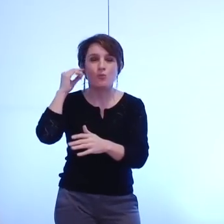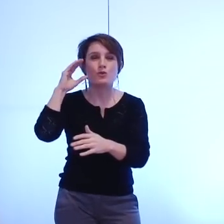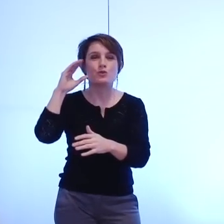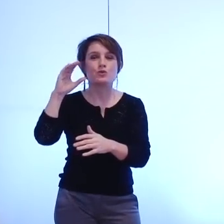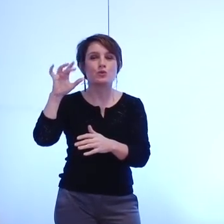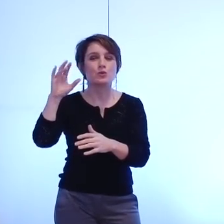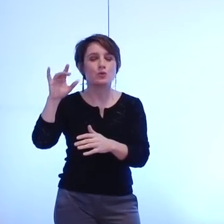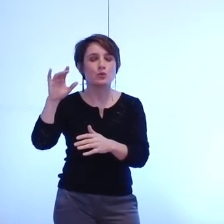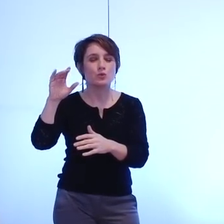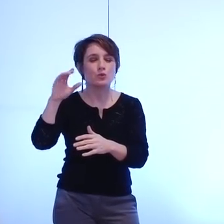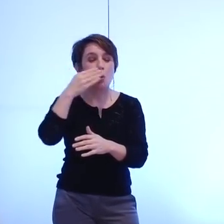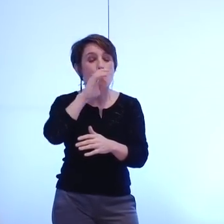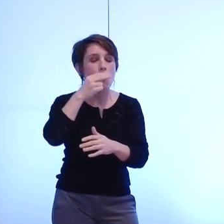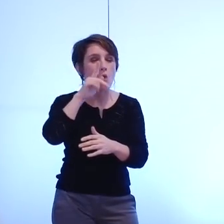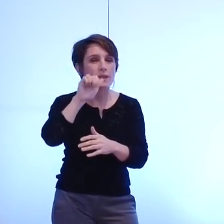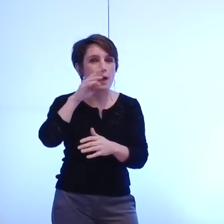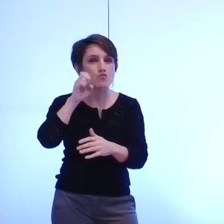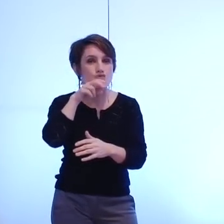qui a été porté par monsieur Montgaburu